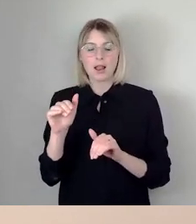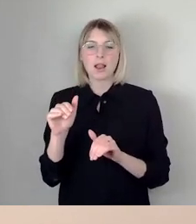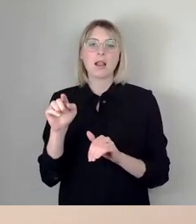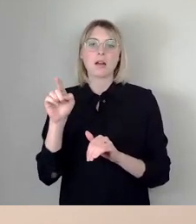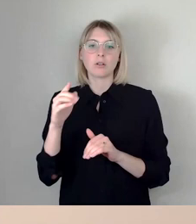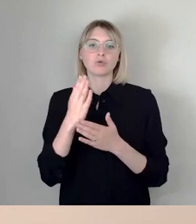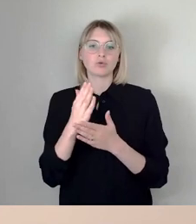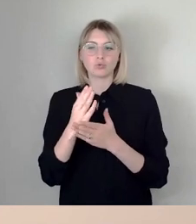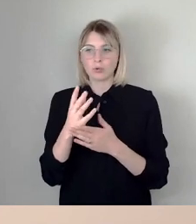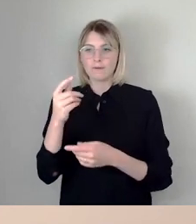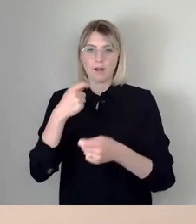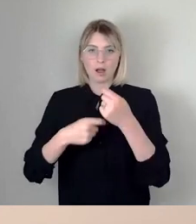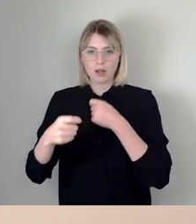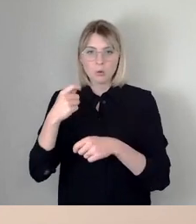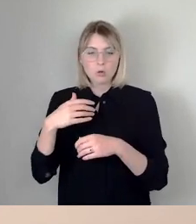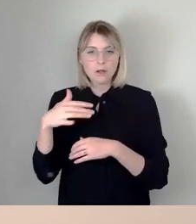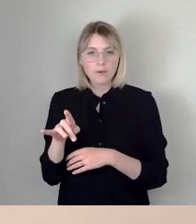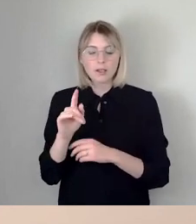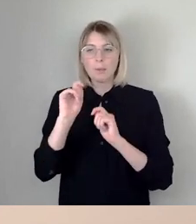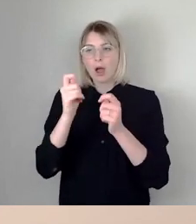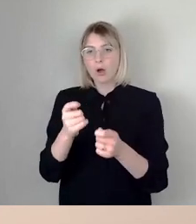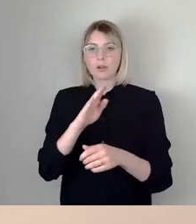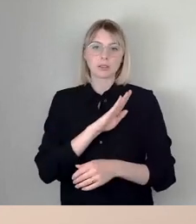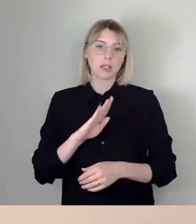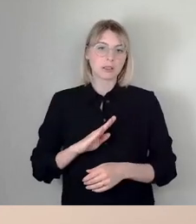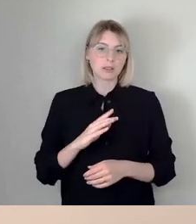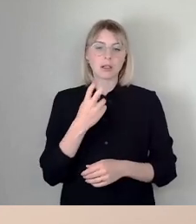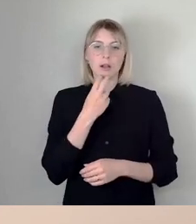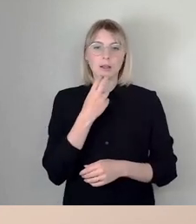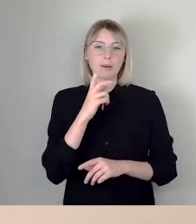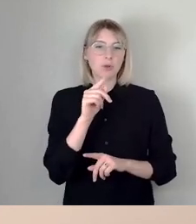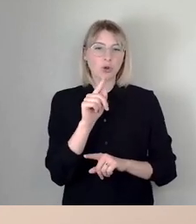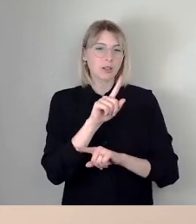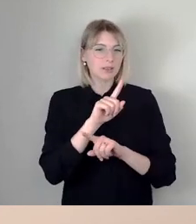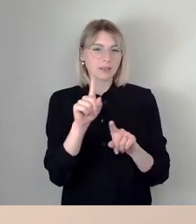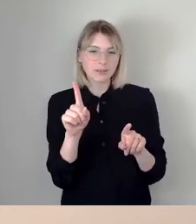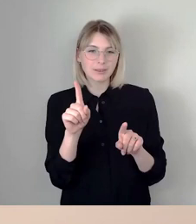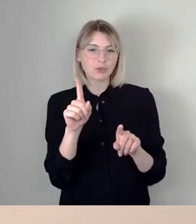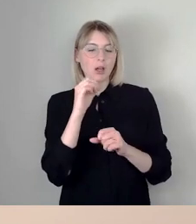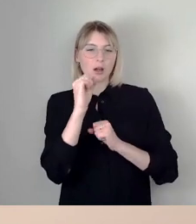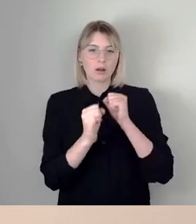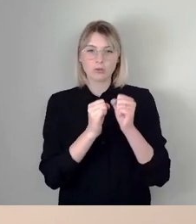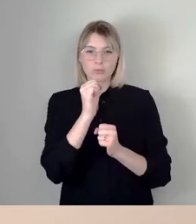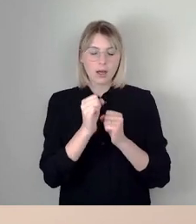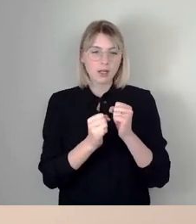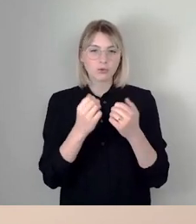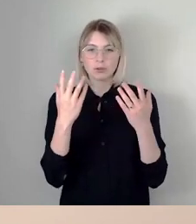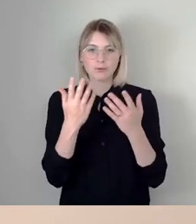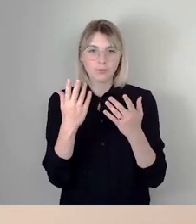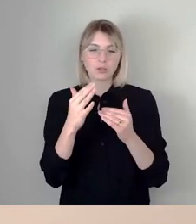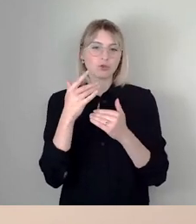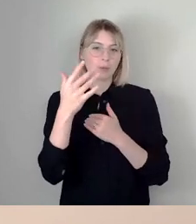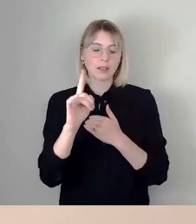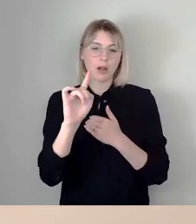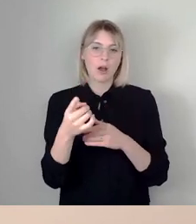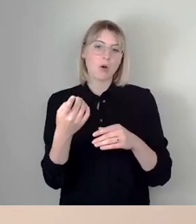zu treten. Die Beauftragung der Sachsenenergie bedeutet nicht gleichzeitig, dass diese später Übernehmer sein